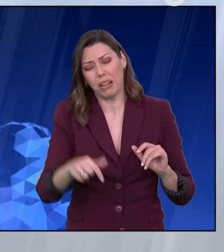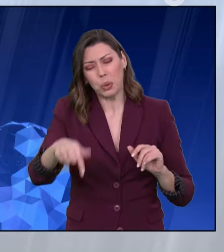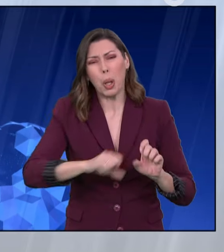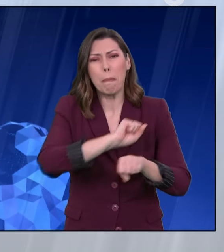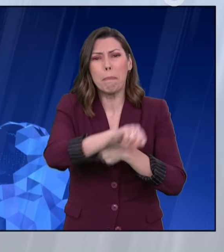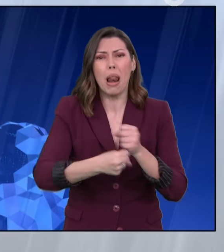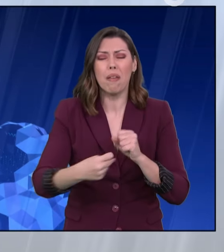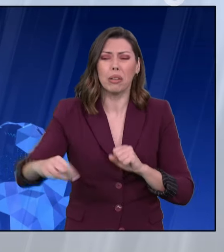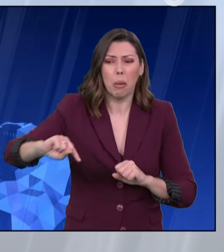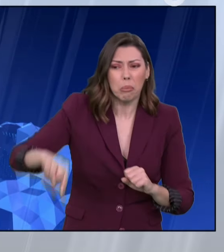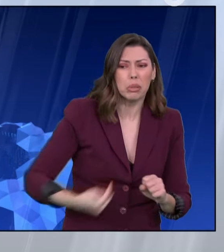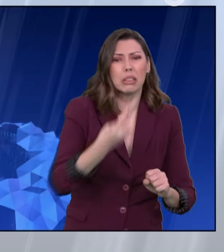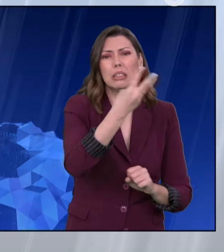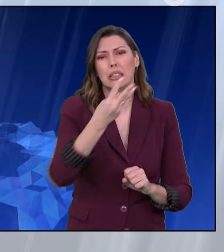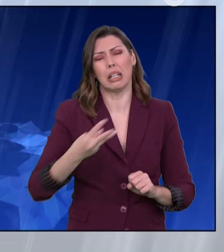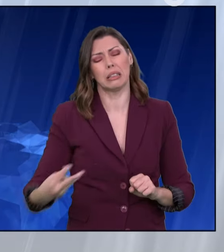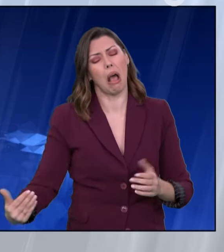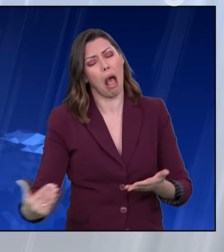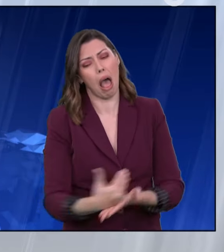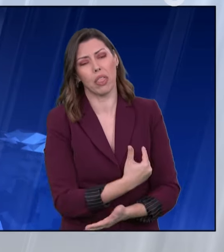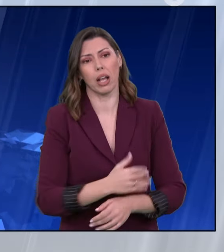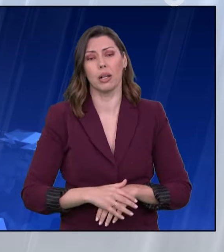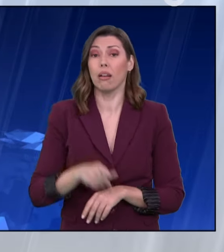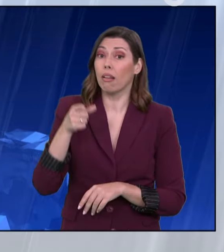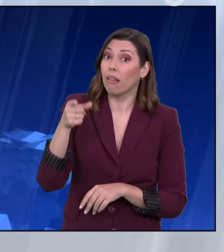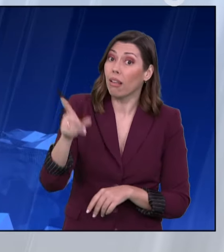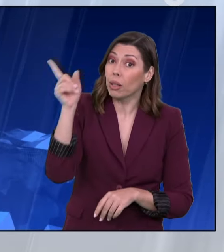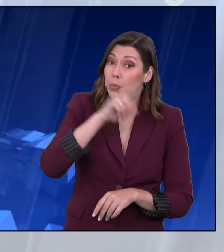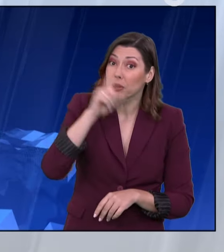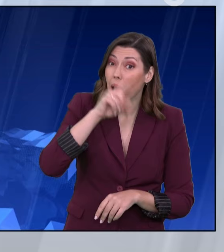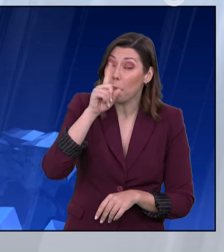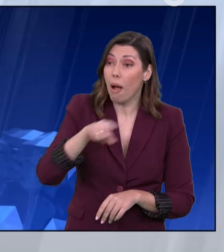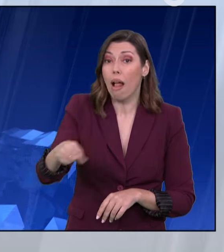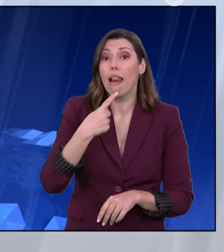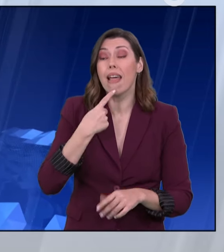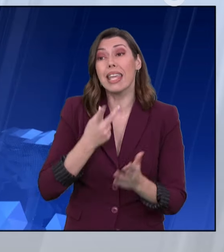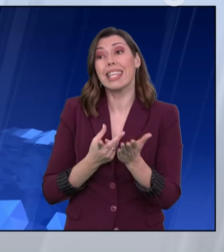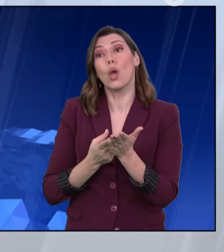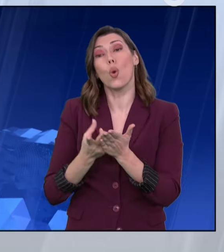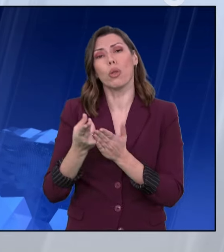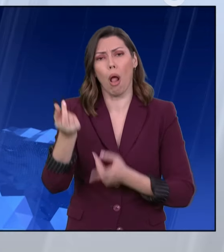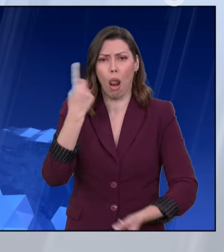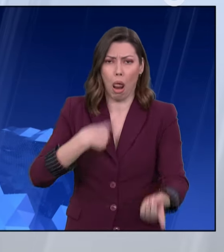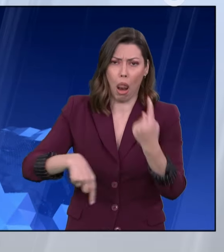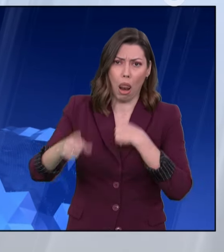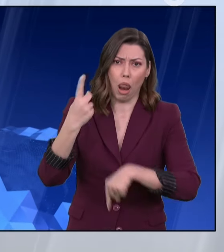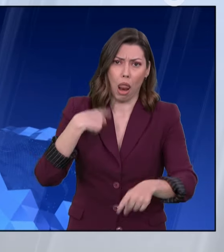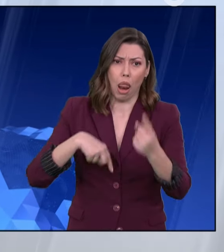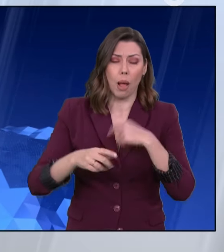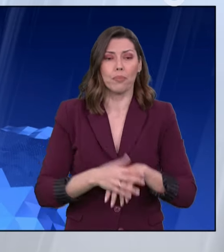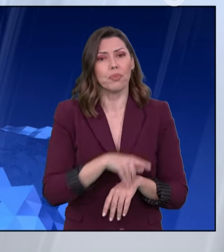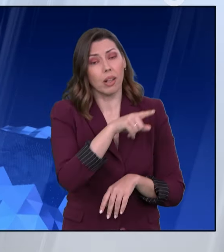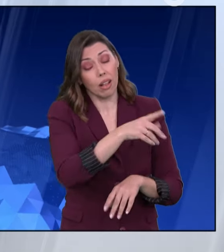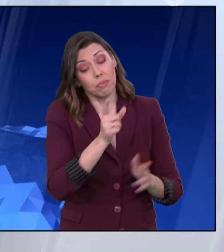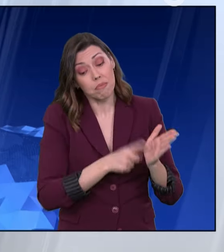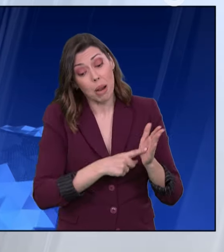Τεράστιο ψεμα Πολάκη. Επικαλείται χειρουργείο που έκανε δύο μέρες πριν για την σημερινή απουσία του από την ψηφοφορία στη Βουλή. Διάβασε βρε πανίβλακά τη δήλωση